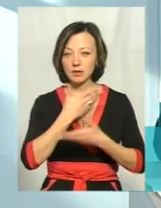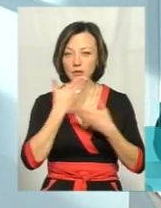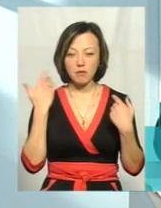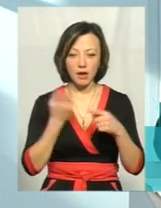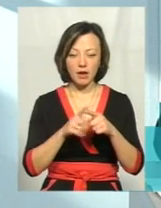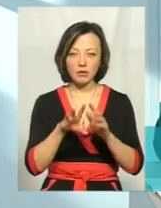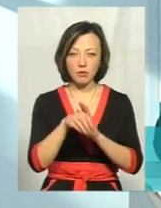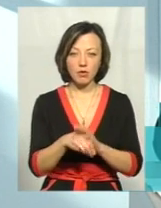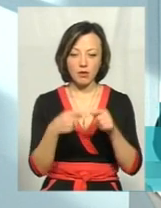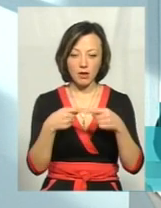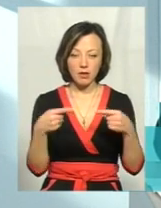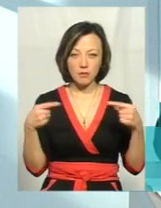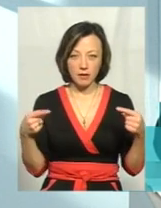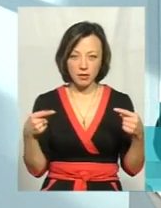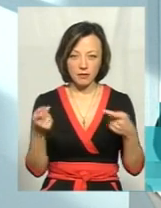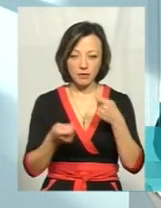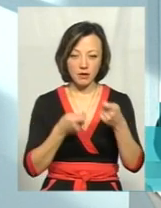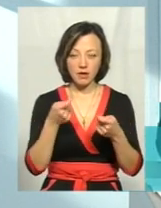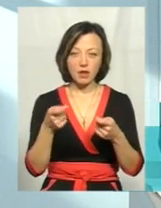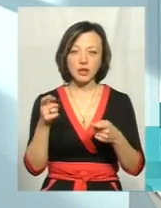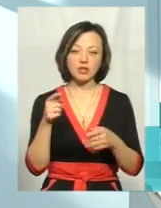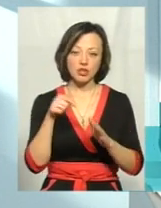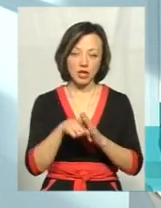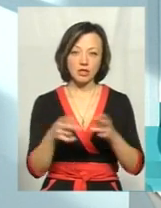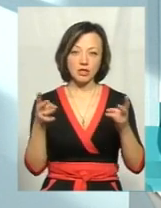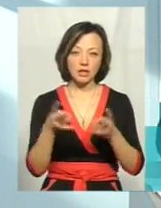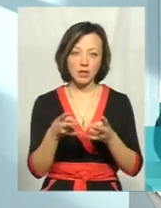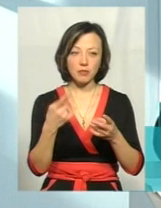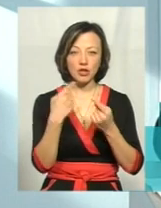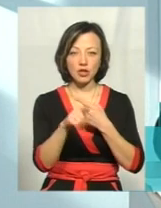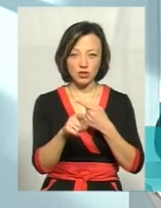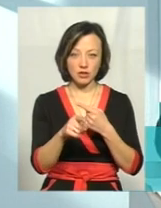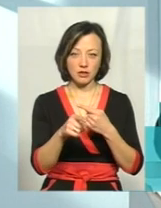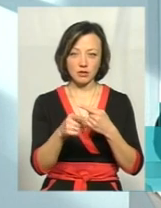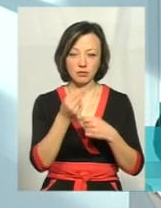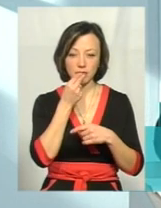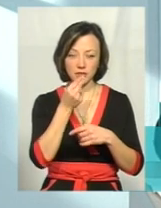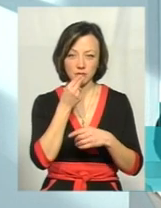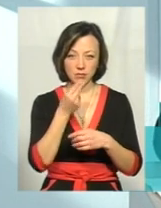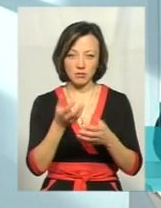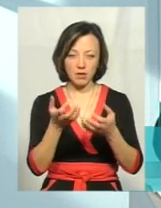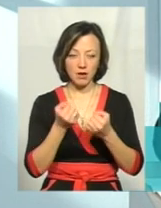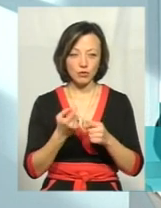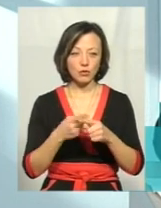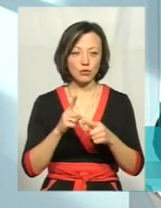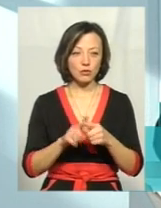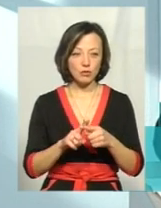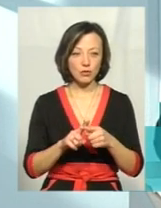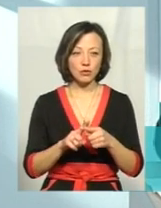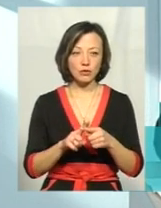має набору, так і певний мікроелементів і елементів, значить її треба брати з якихось інших продуктів, харчування. Тому тут